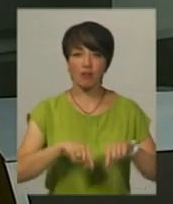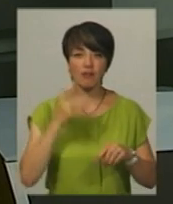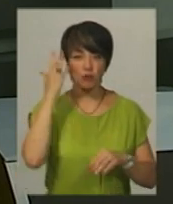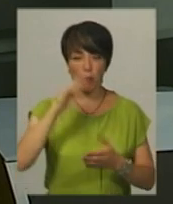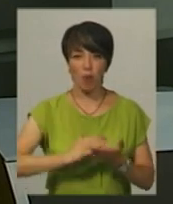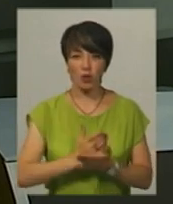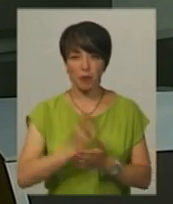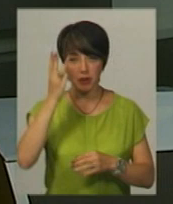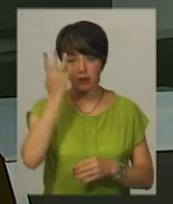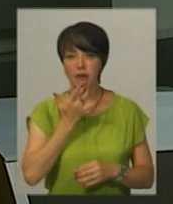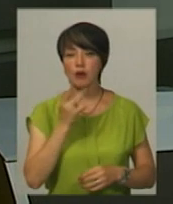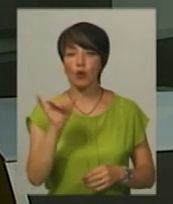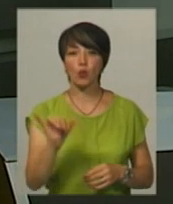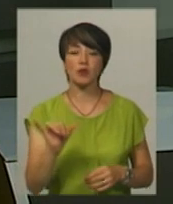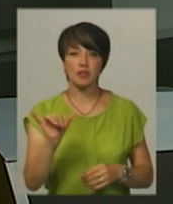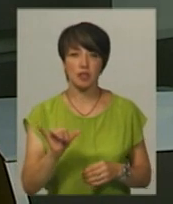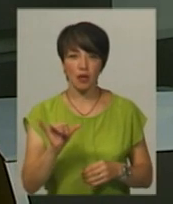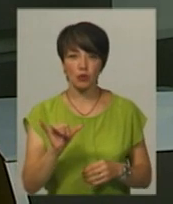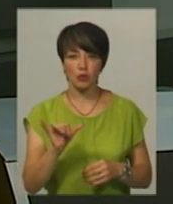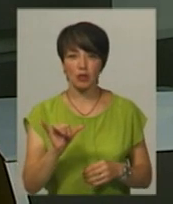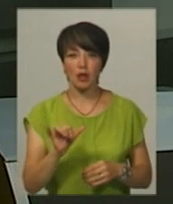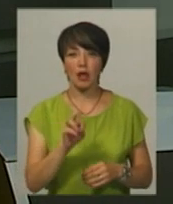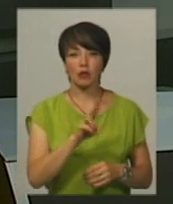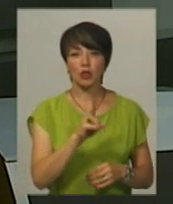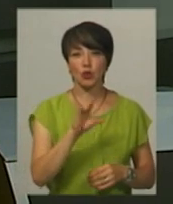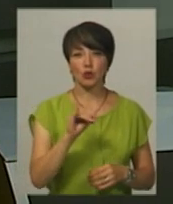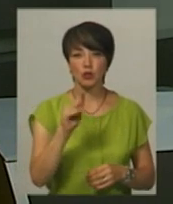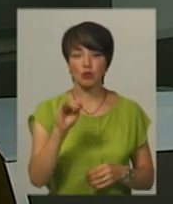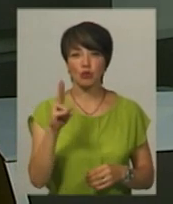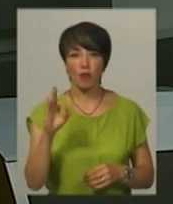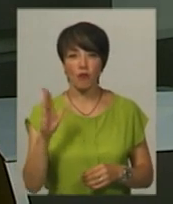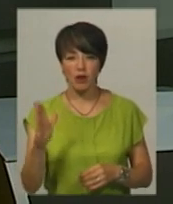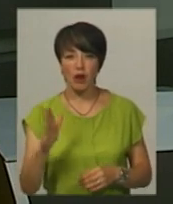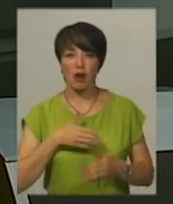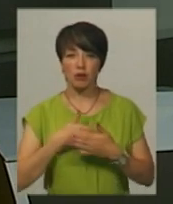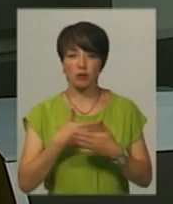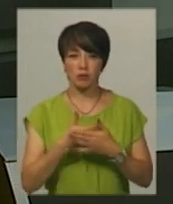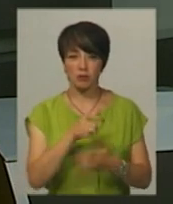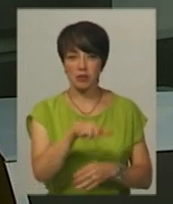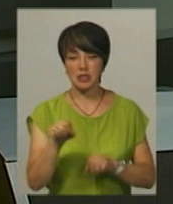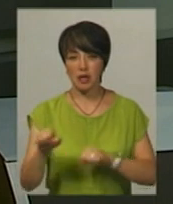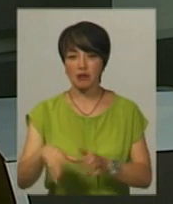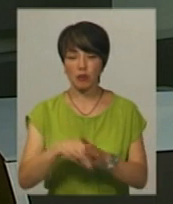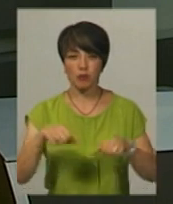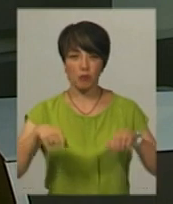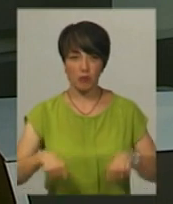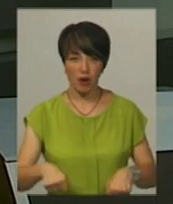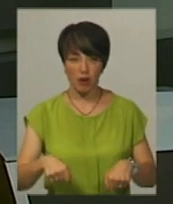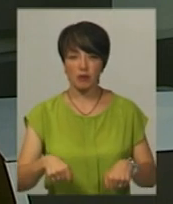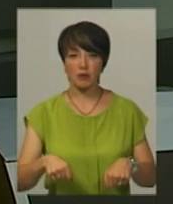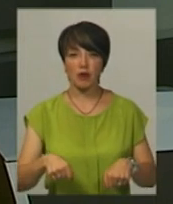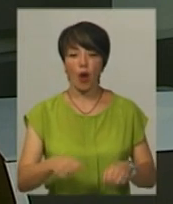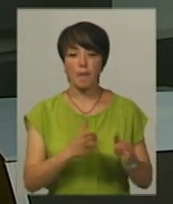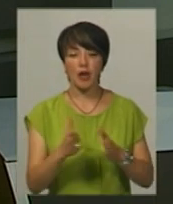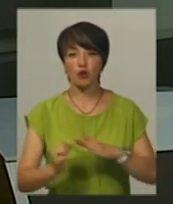політології Хмельницького національного університету Ярослав Ювсинчко та громадський омбудсмен захисту виборчих прав громадянської